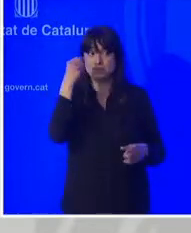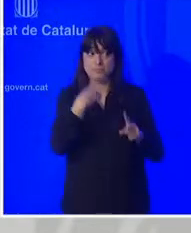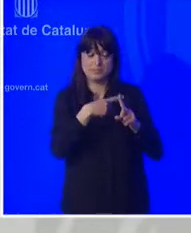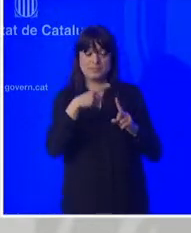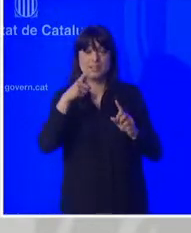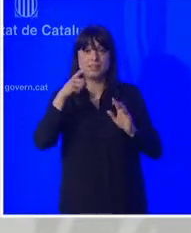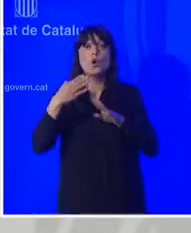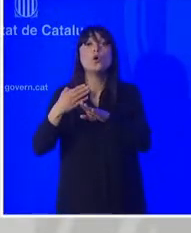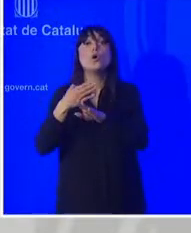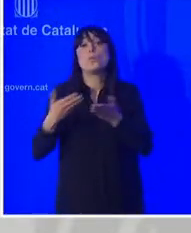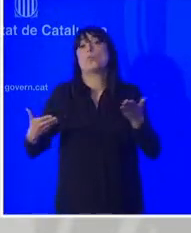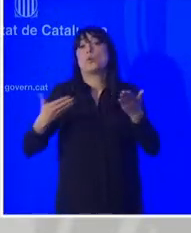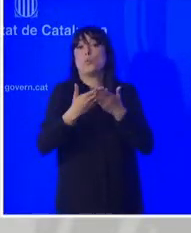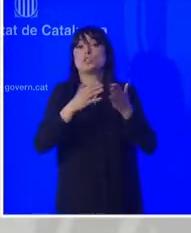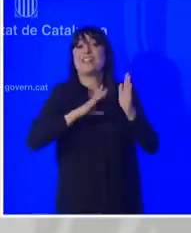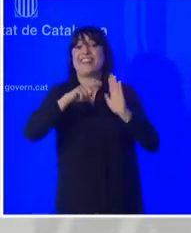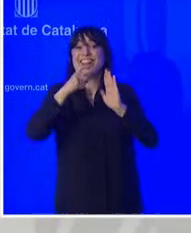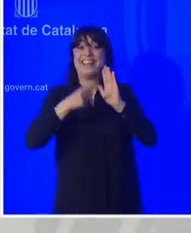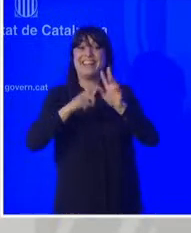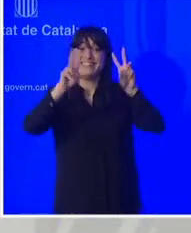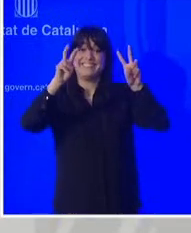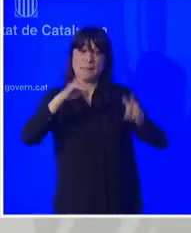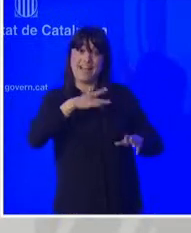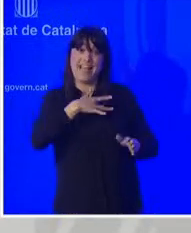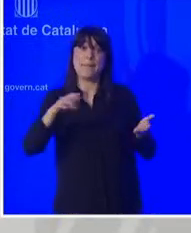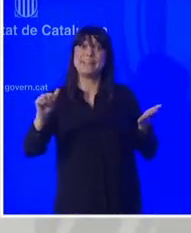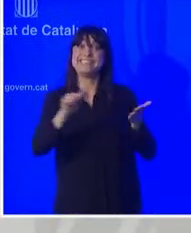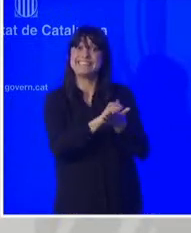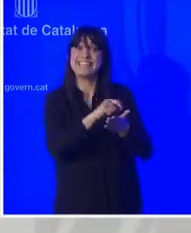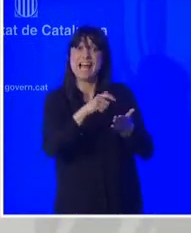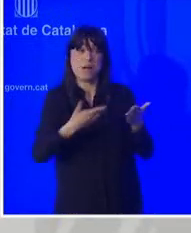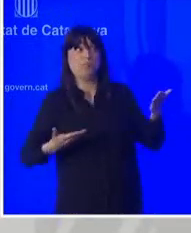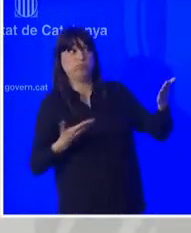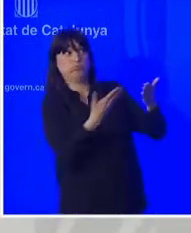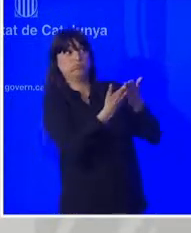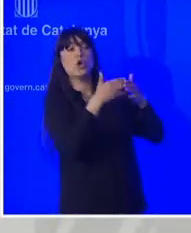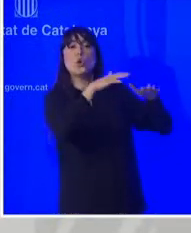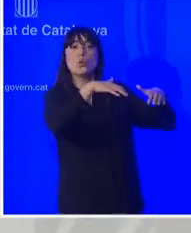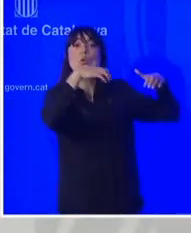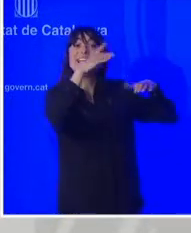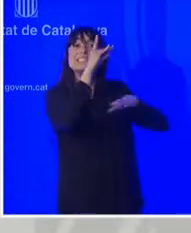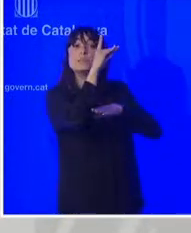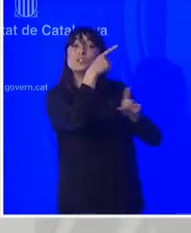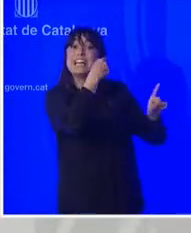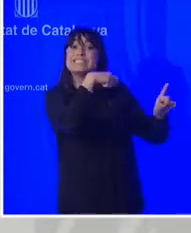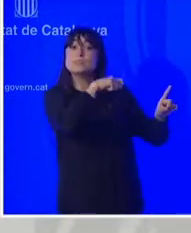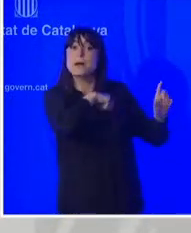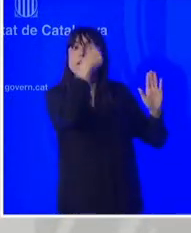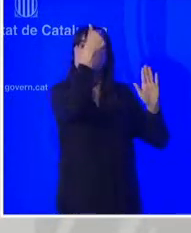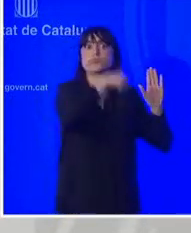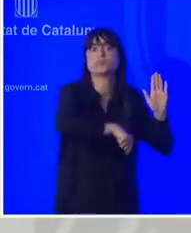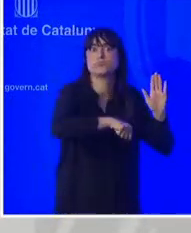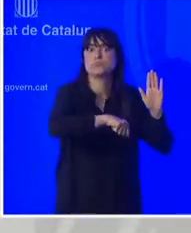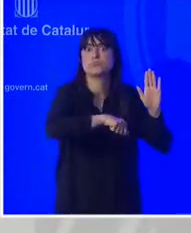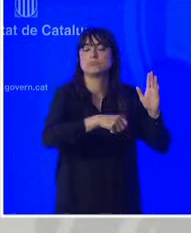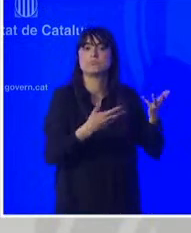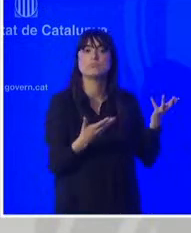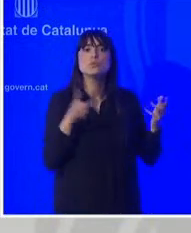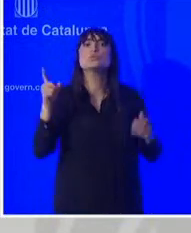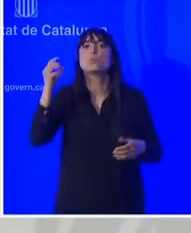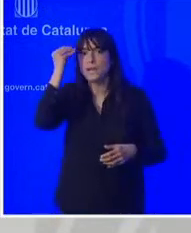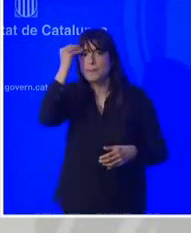tràmit a la mesa del Congrés la llei d'amnistia des del punt de vista que l'amnistia és un dels temes